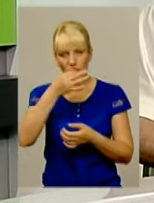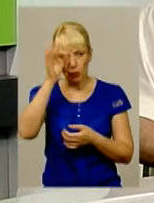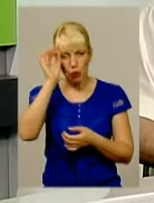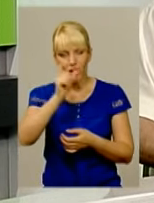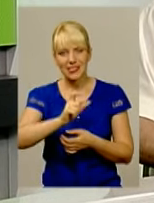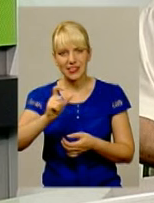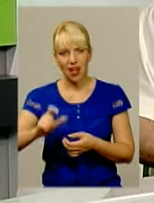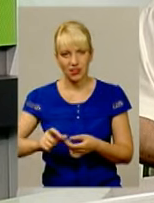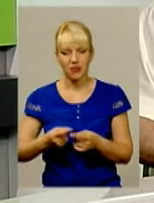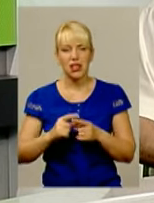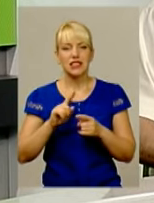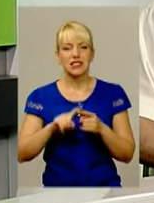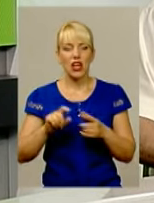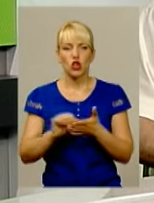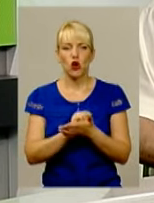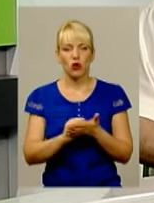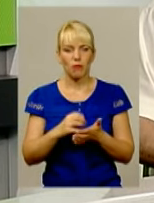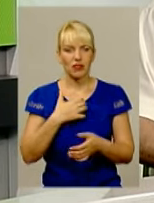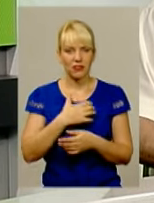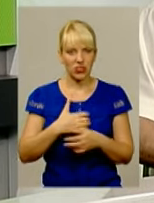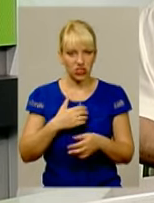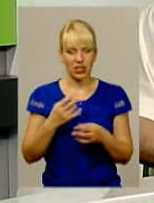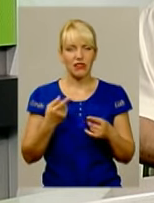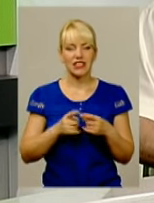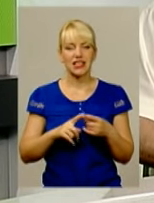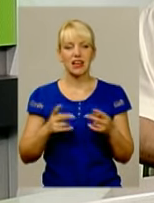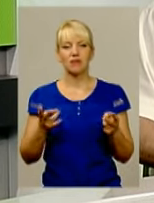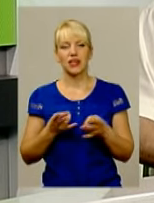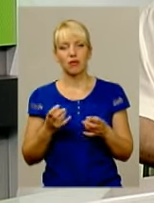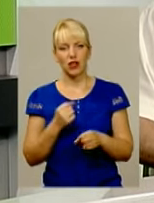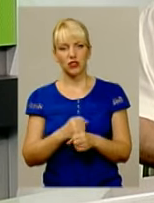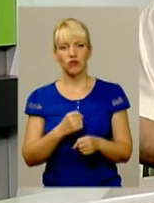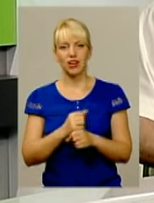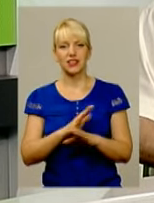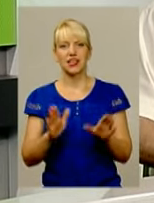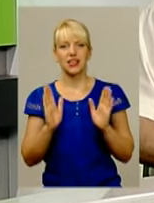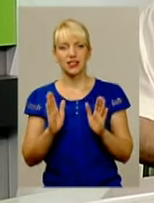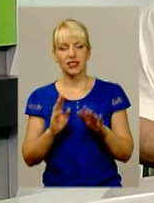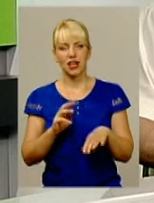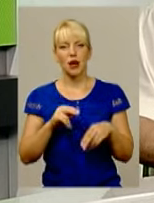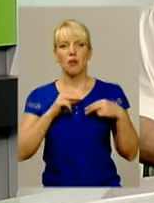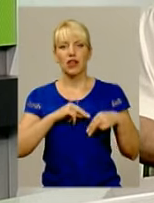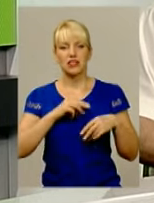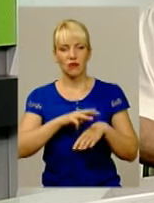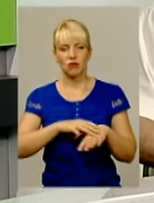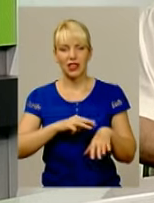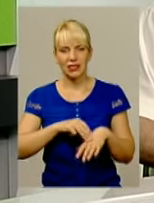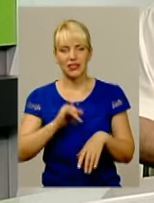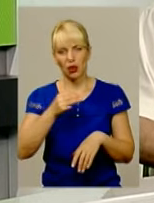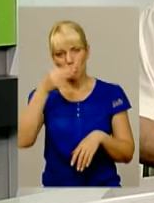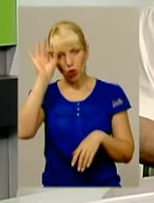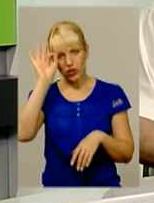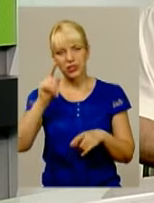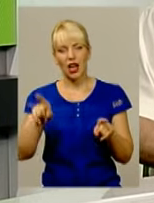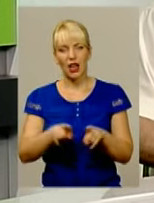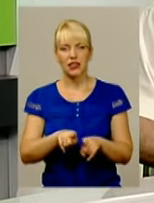важливий документ і з ним потрібно працювати не тільки працівникам міліції, майбутньої поліції, але і